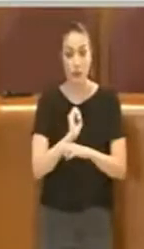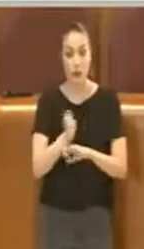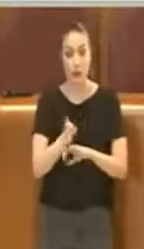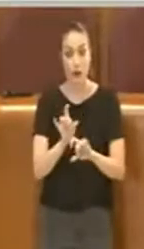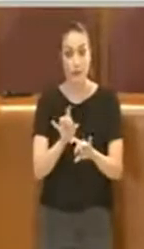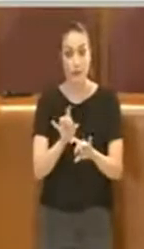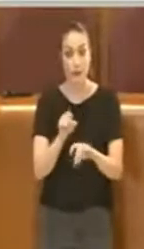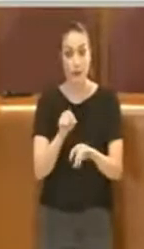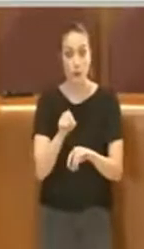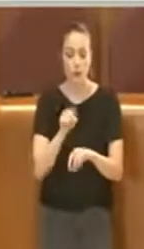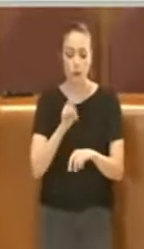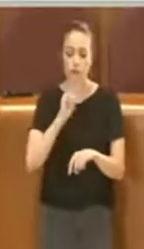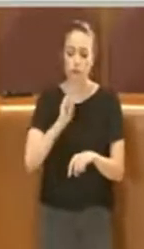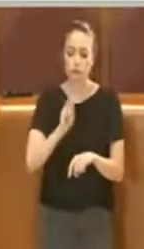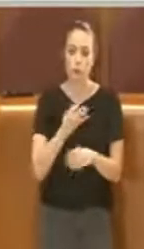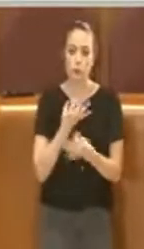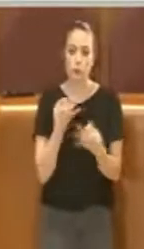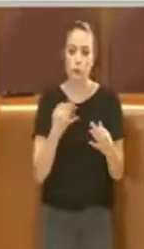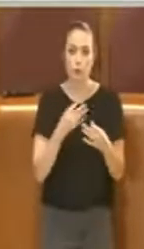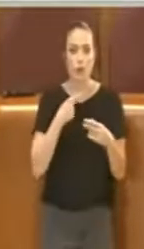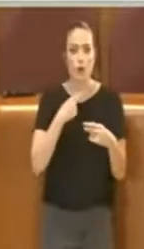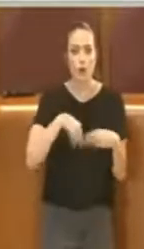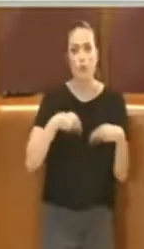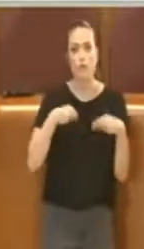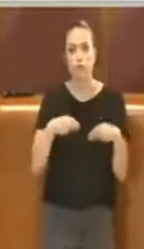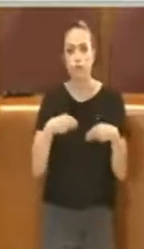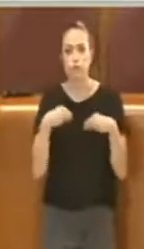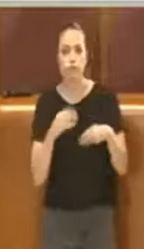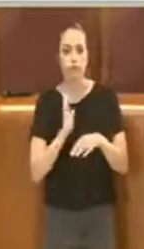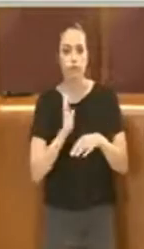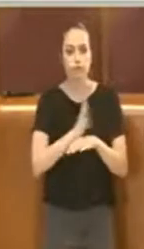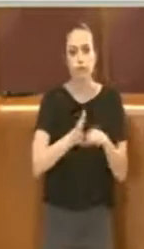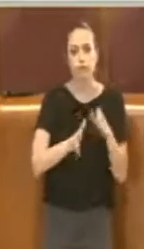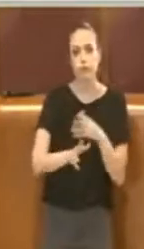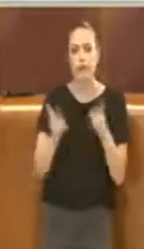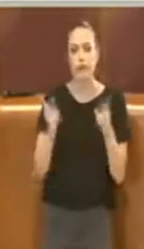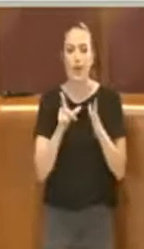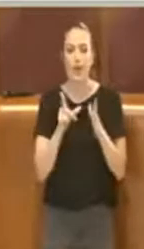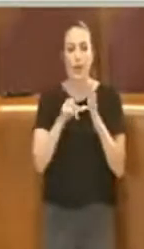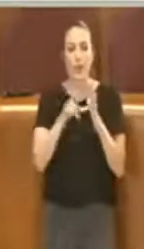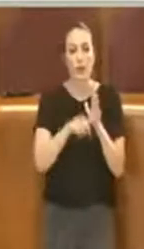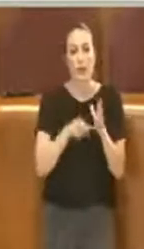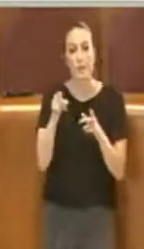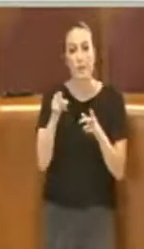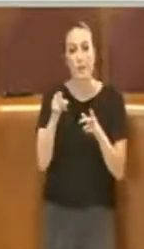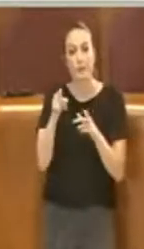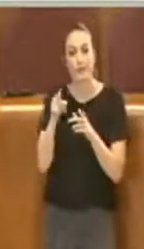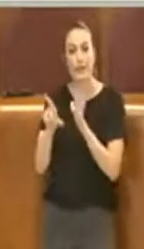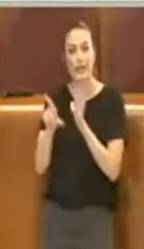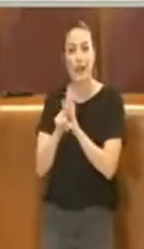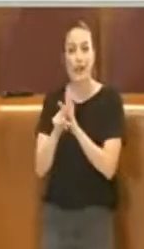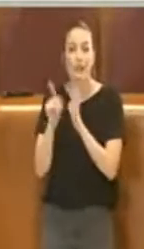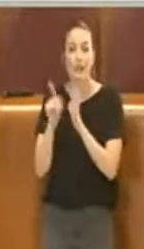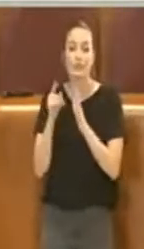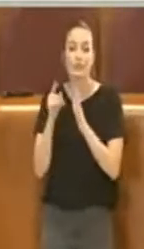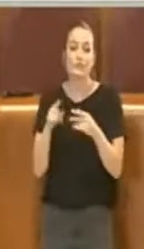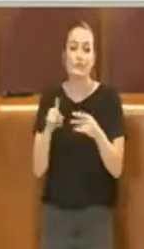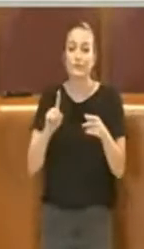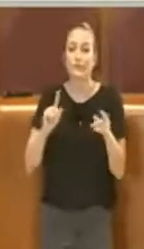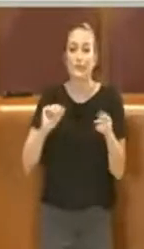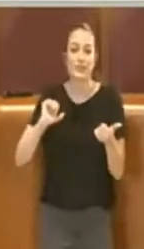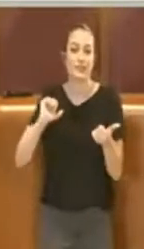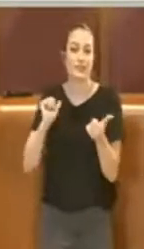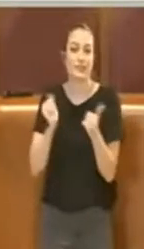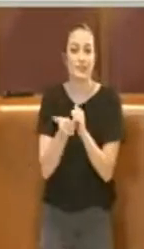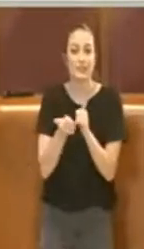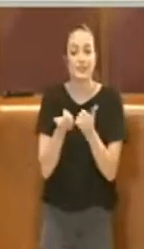con grande partecipazione. Purtroppo i tempi previsti dalla normativa sono questi, i più ristretti possibili e